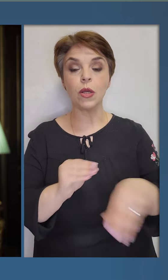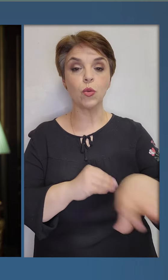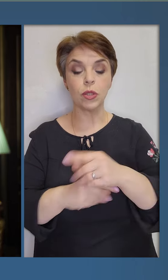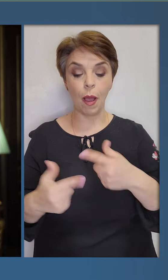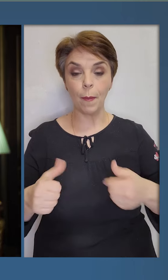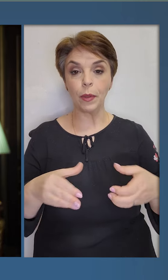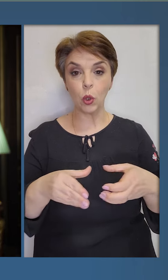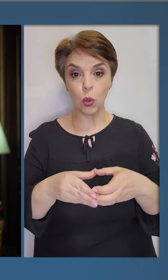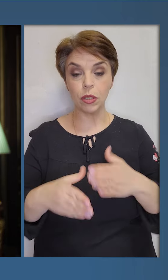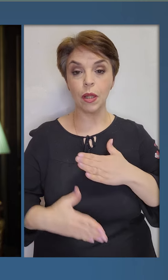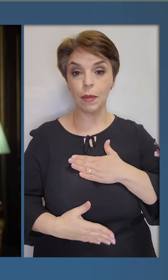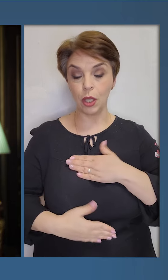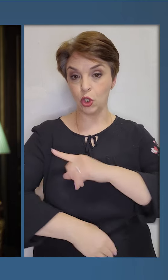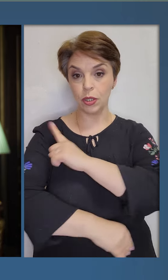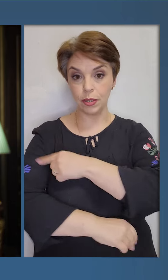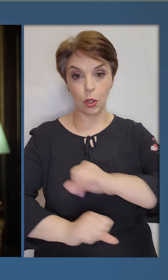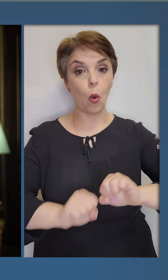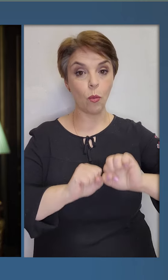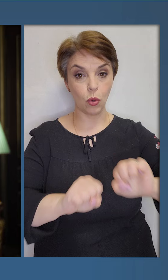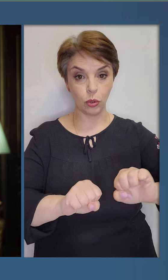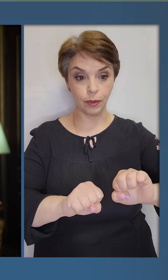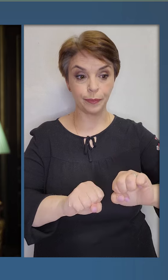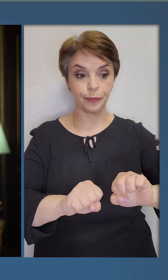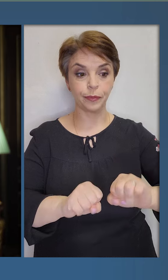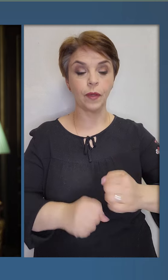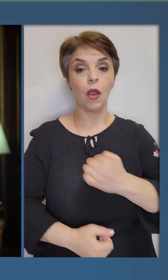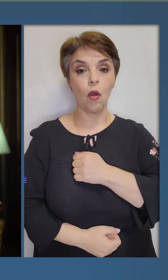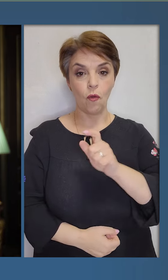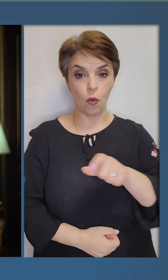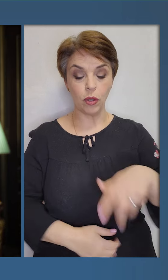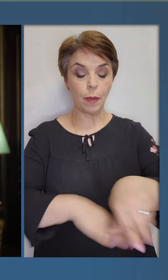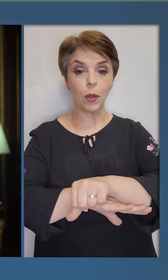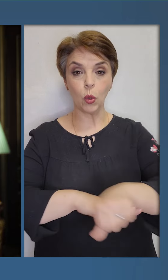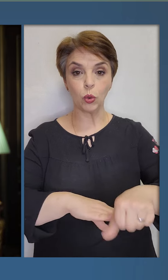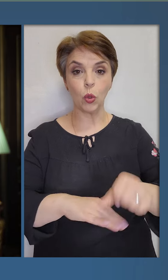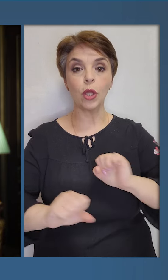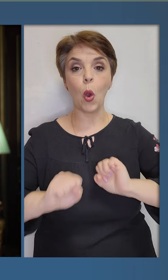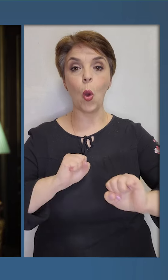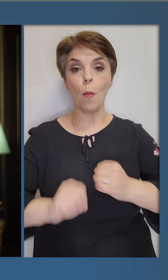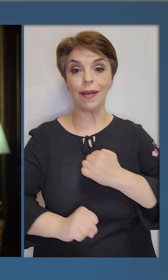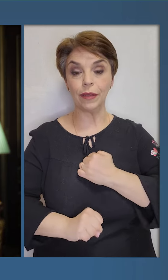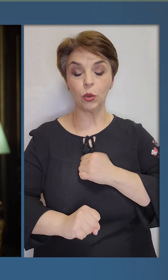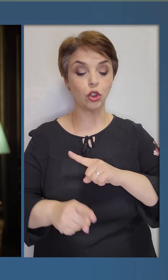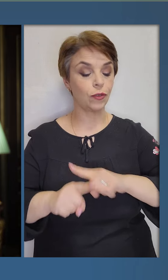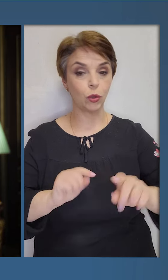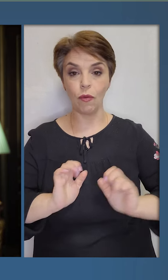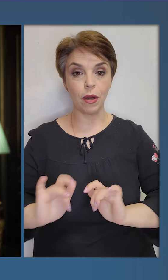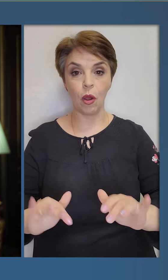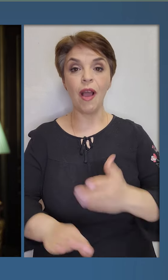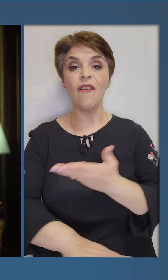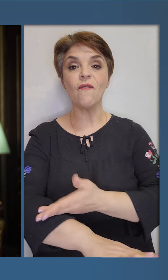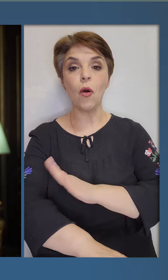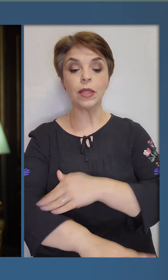разом з усіма підрозділями наших сил оборони. Воїни прикордонної комендатури швидкого